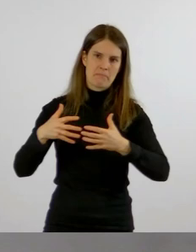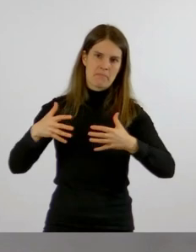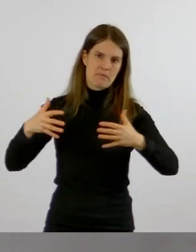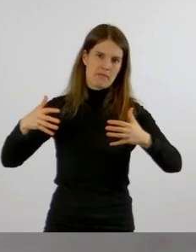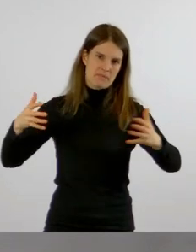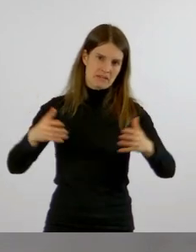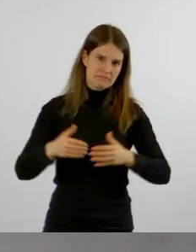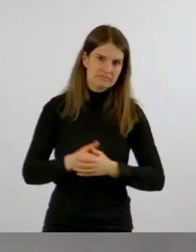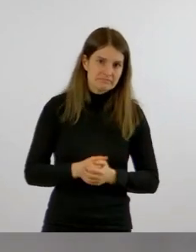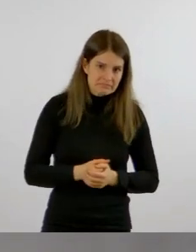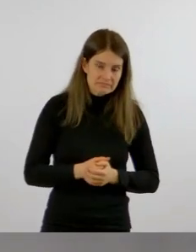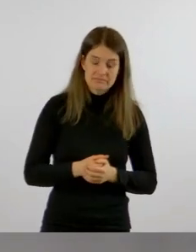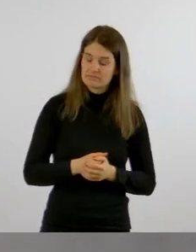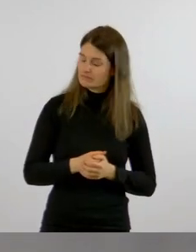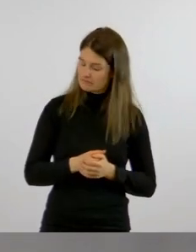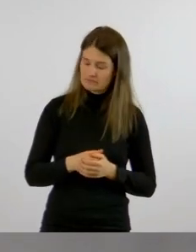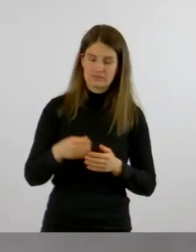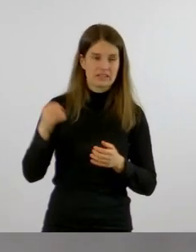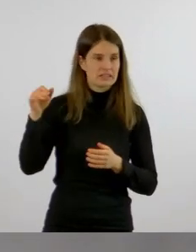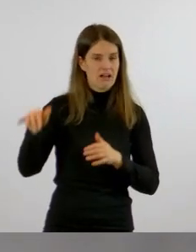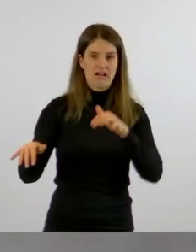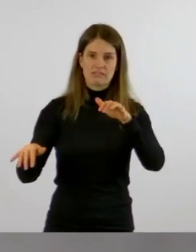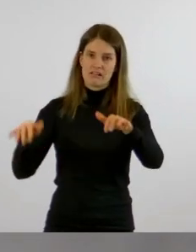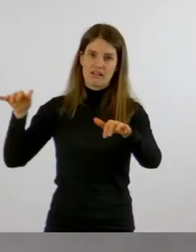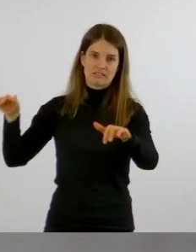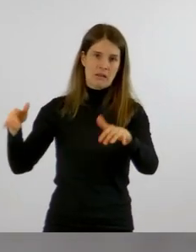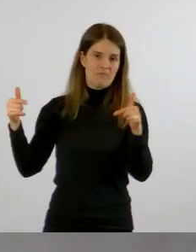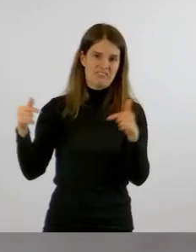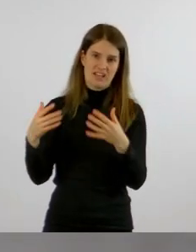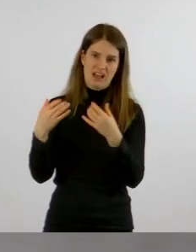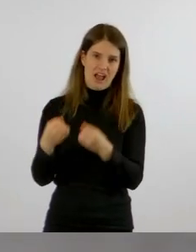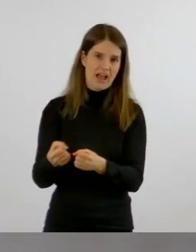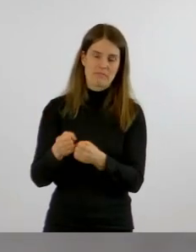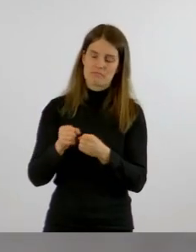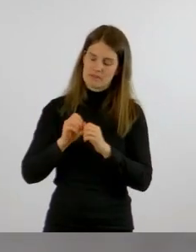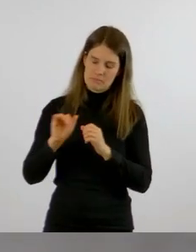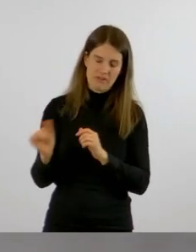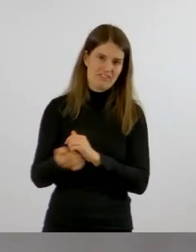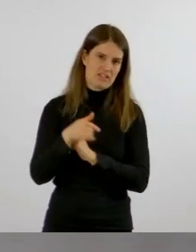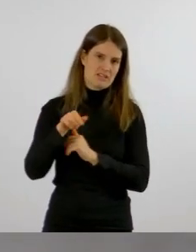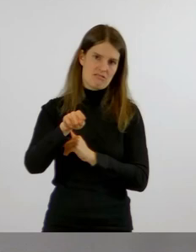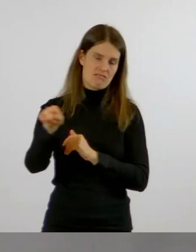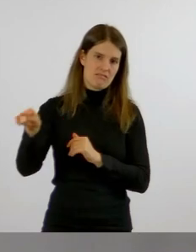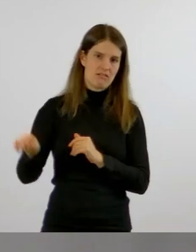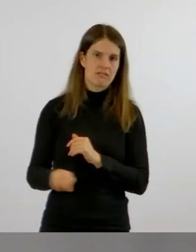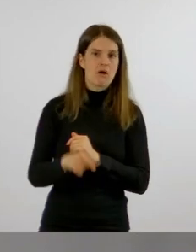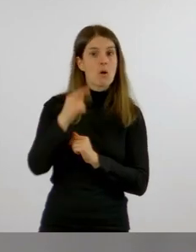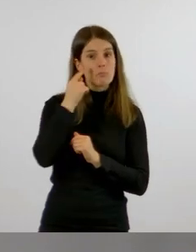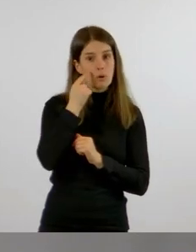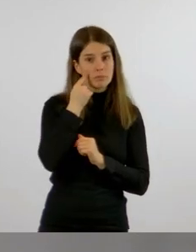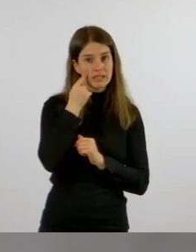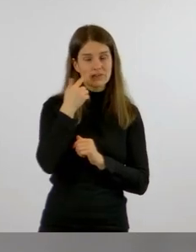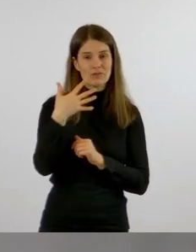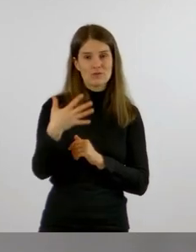Geschehen, der Ausbruchsgeschehen haben. Und da haben wir im Moment fünf Pflegeheime, in denen wir